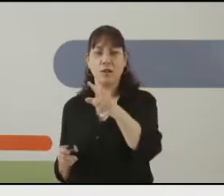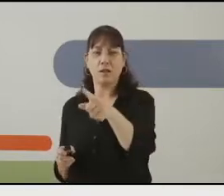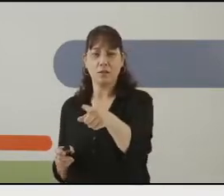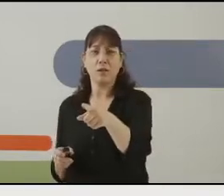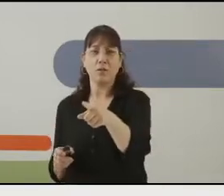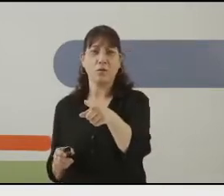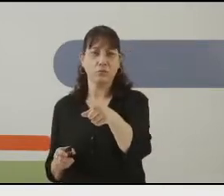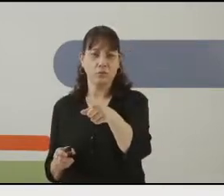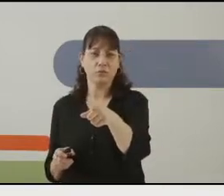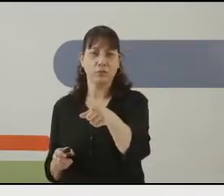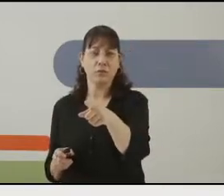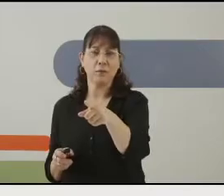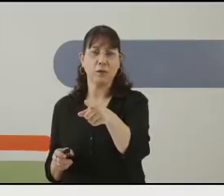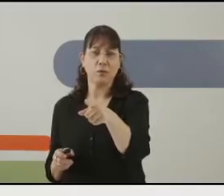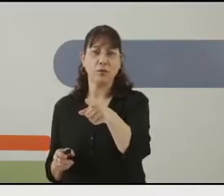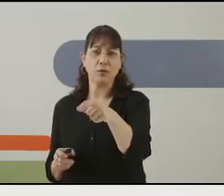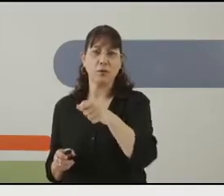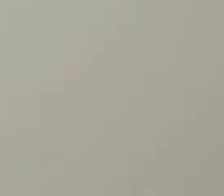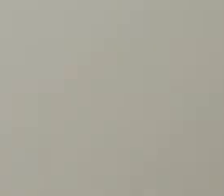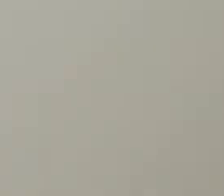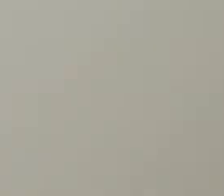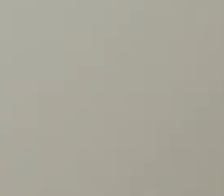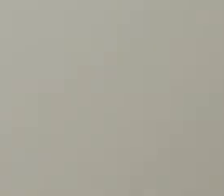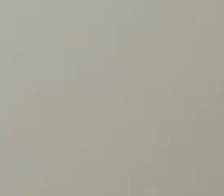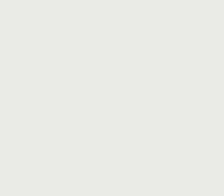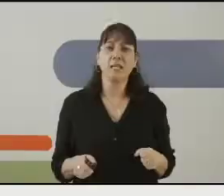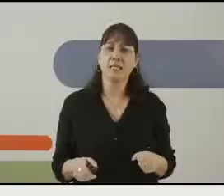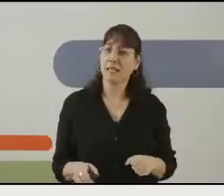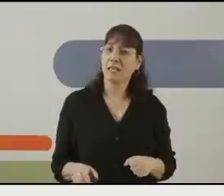האחרון הוא של החמור. מתחיל מהחמור, מוכנים?